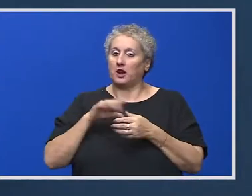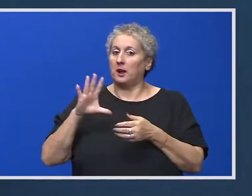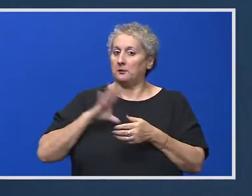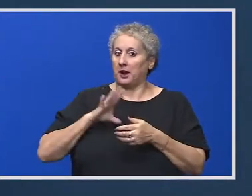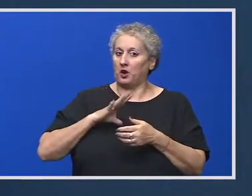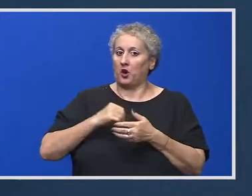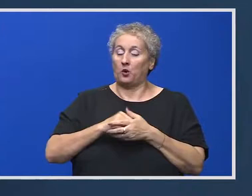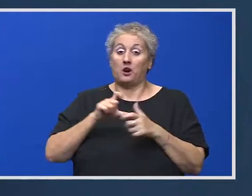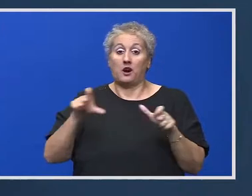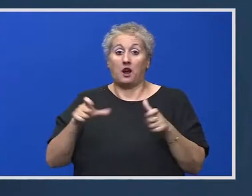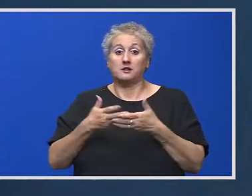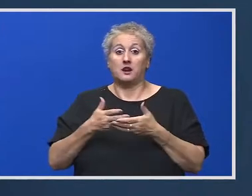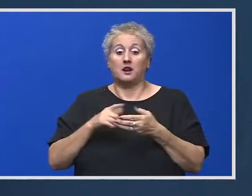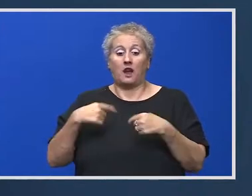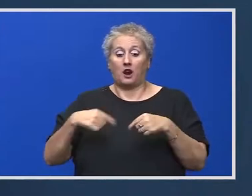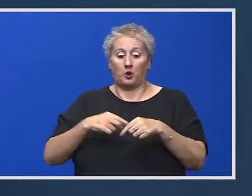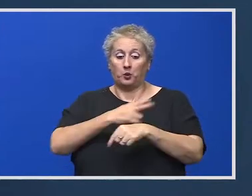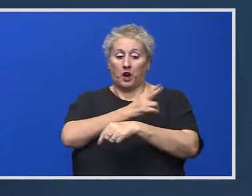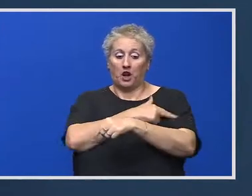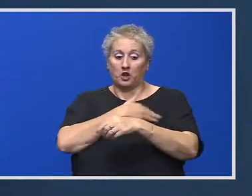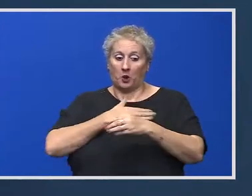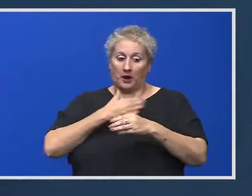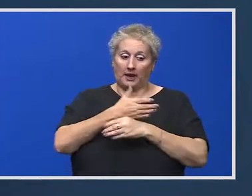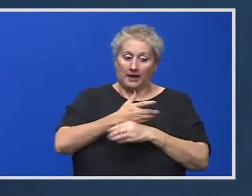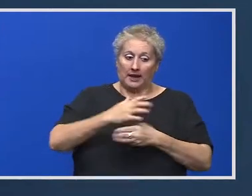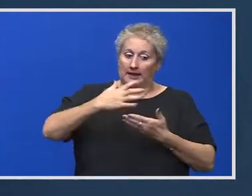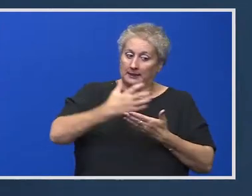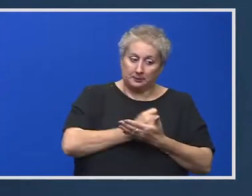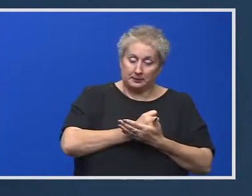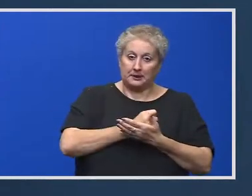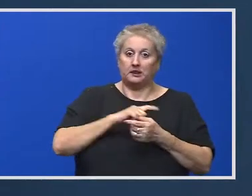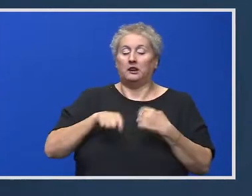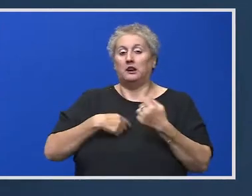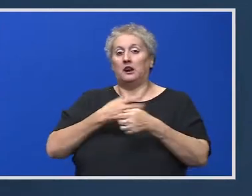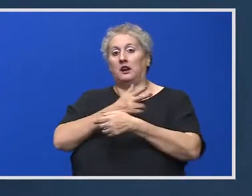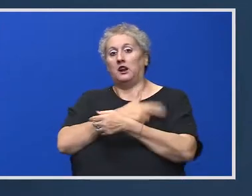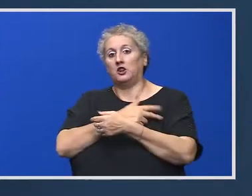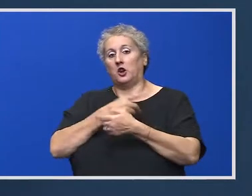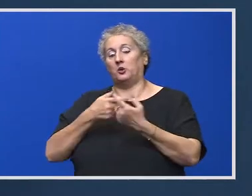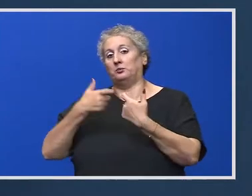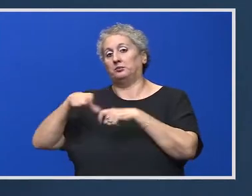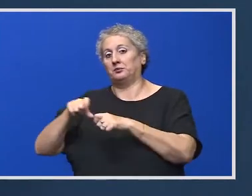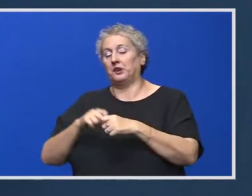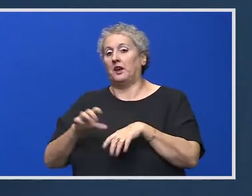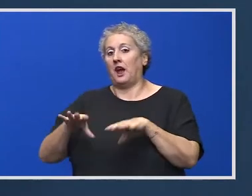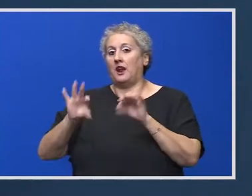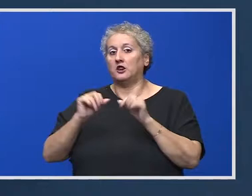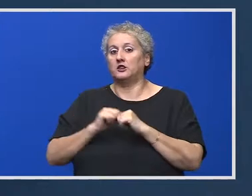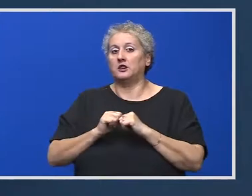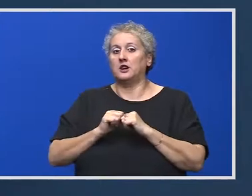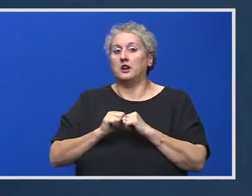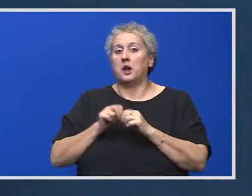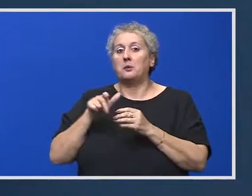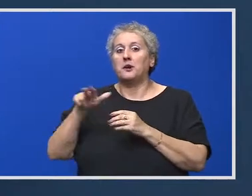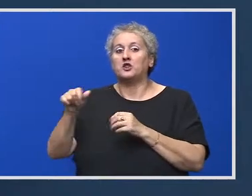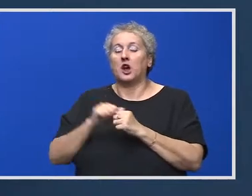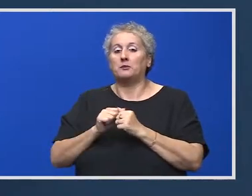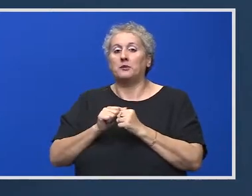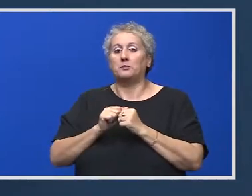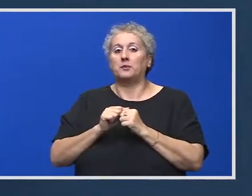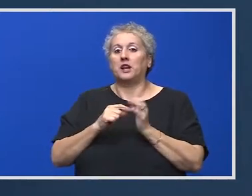în cazul în care nu intram la liceul SAVA pe care l-am ales, mergeam prin